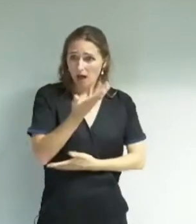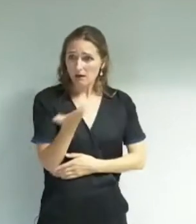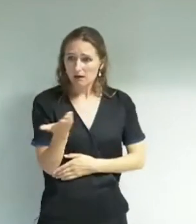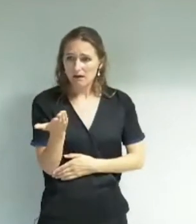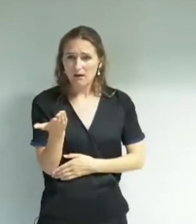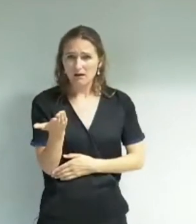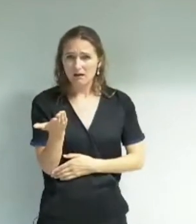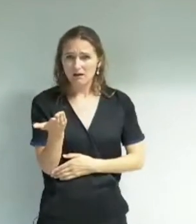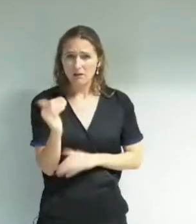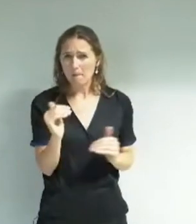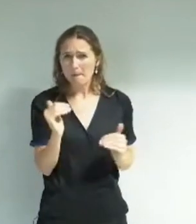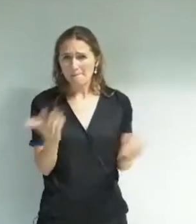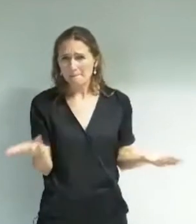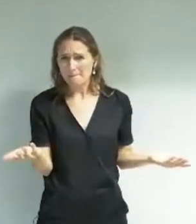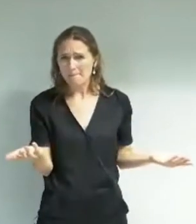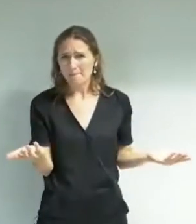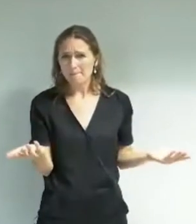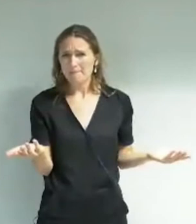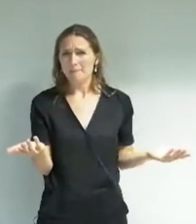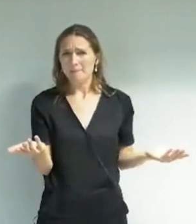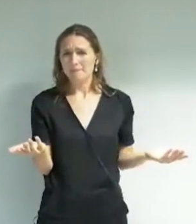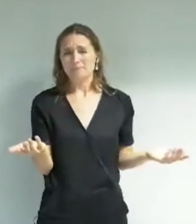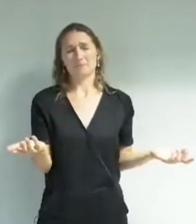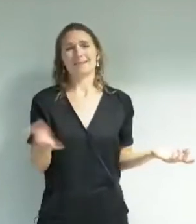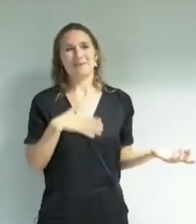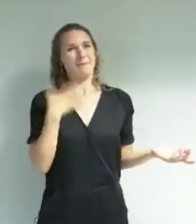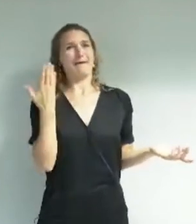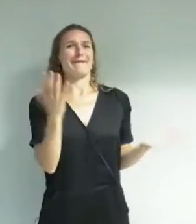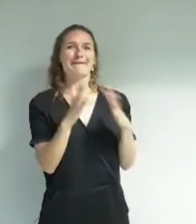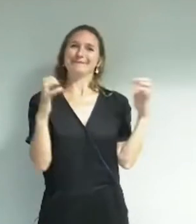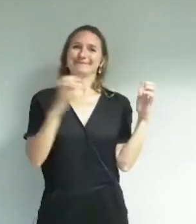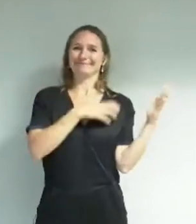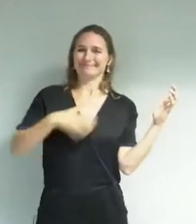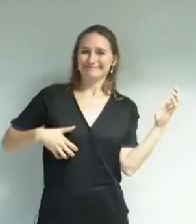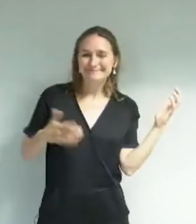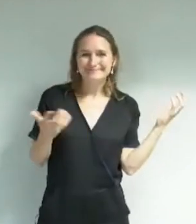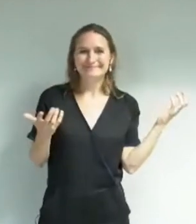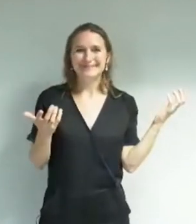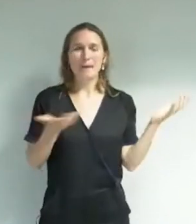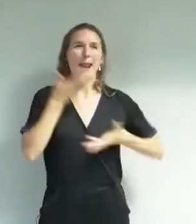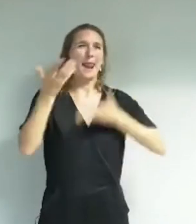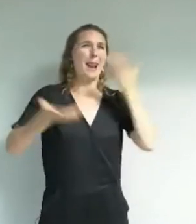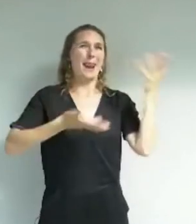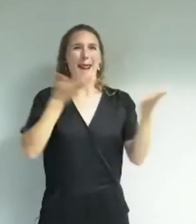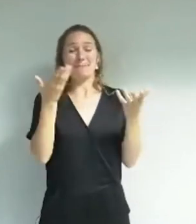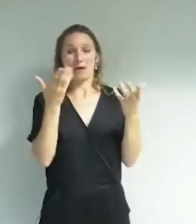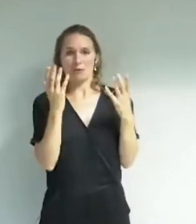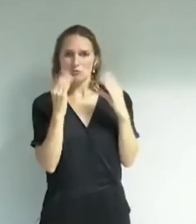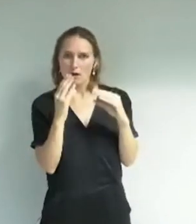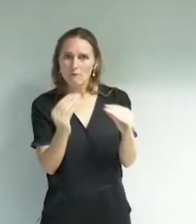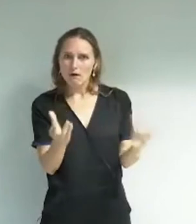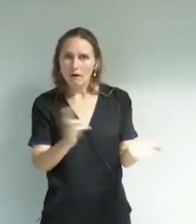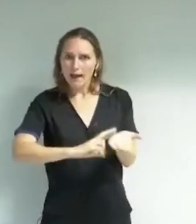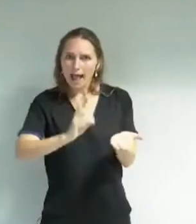Il faut quand même... Il faut quand même... J'aime bien que dans ce conseil le réel pénètre qui vienne là par rapport à ce que vous